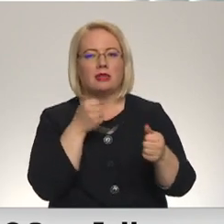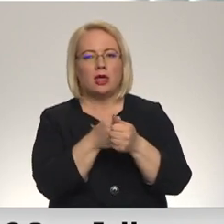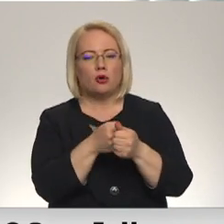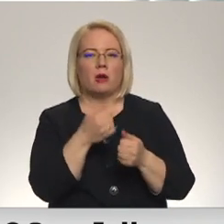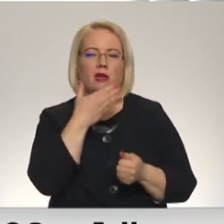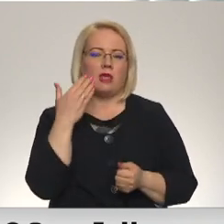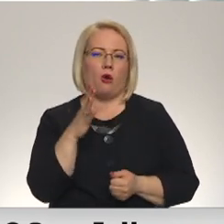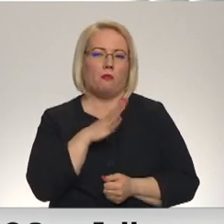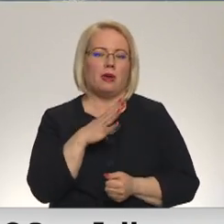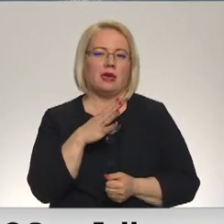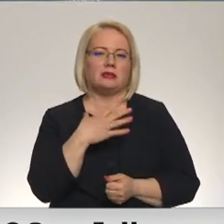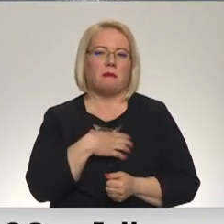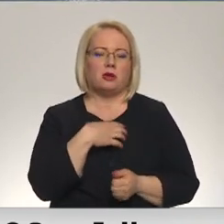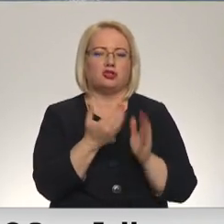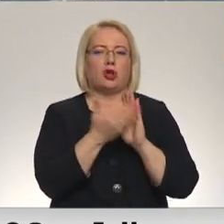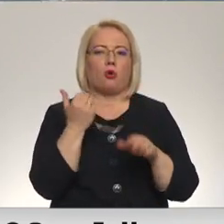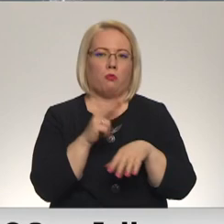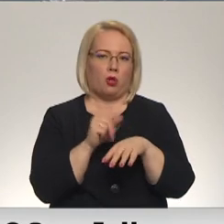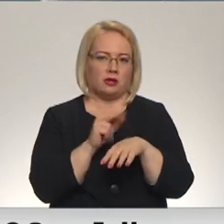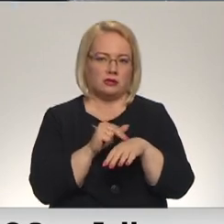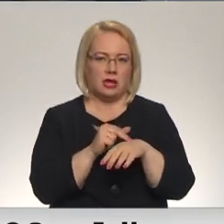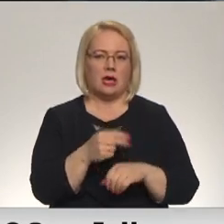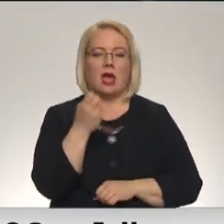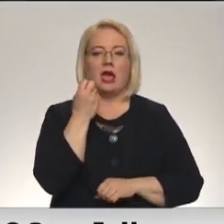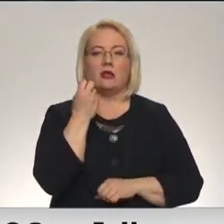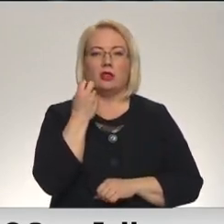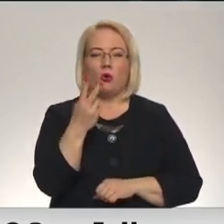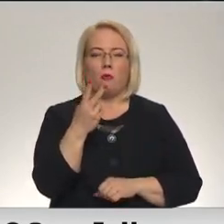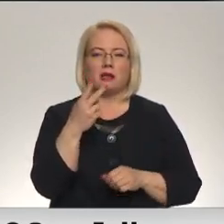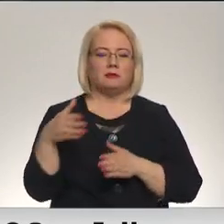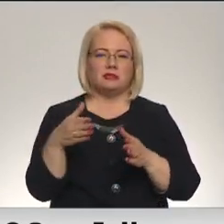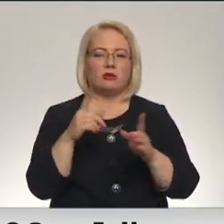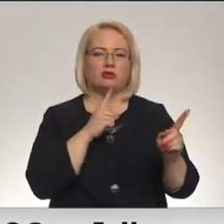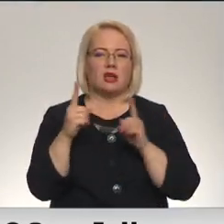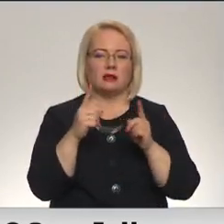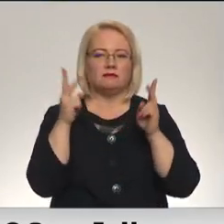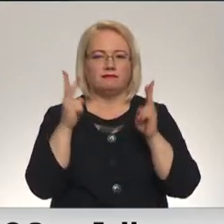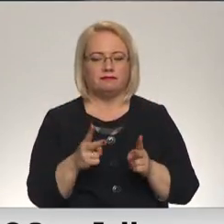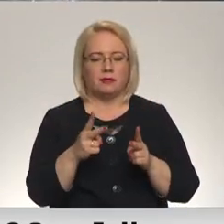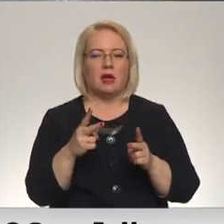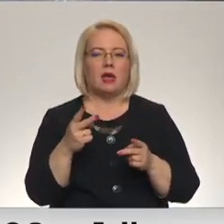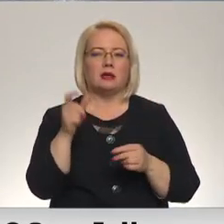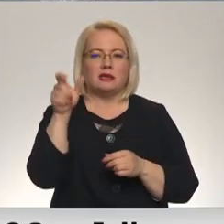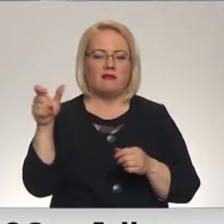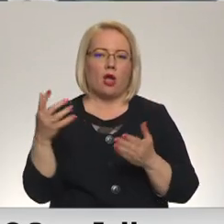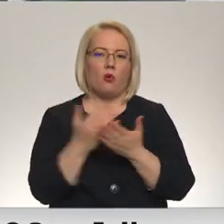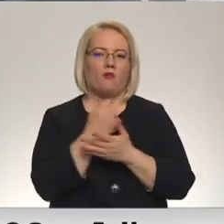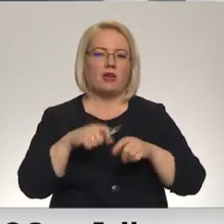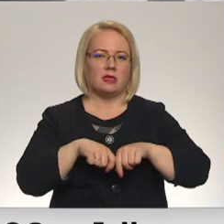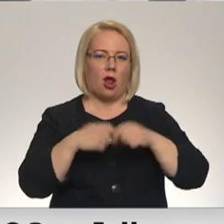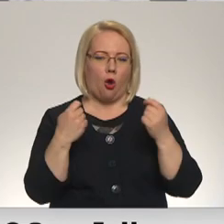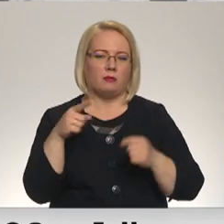nav bijis nepieciešams saukt policiju. 12 ceļu satiksmes negadījumos cilvēka guvuši traumas norāda policijā. Dāvids